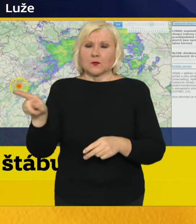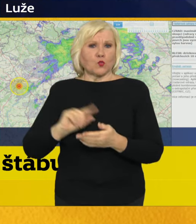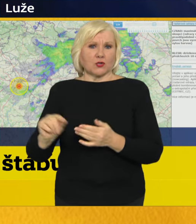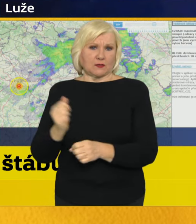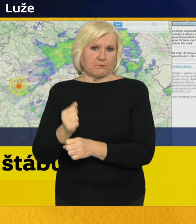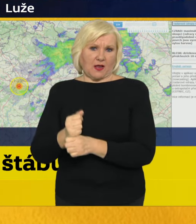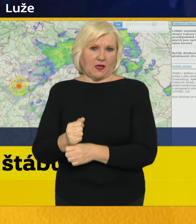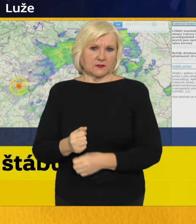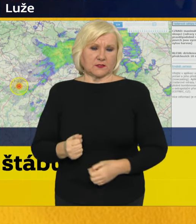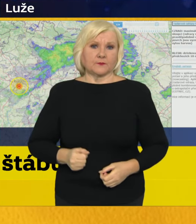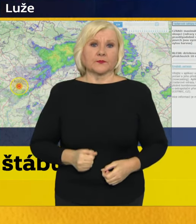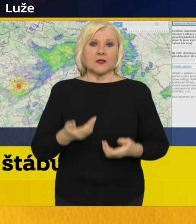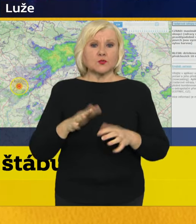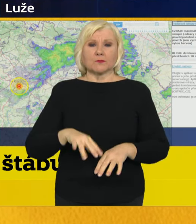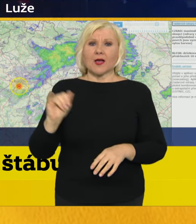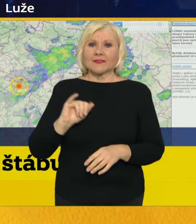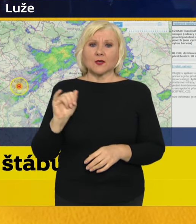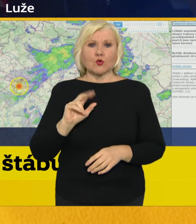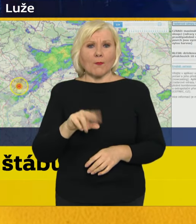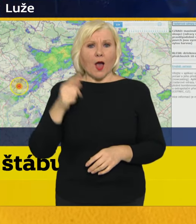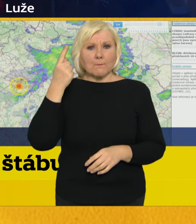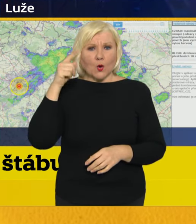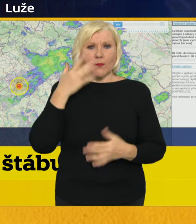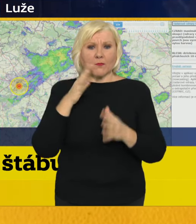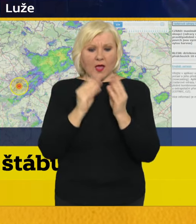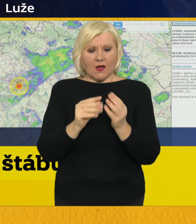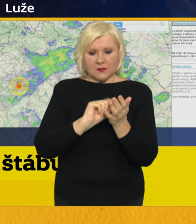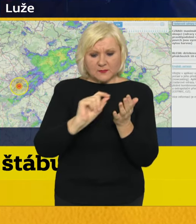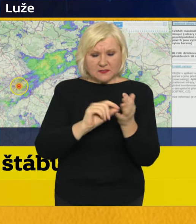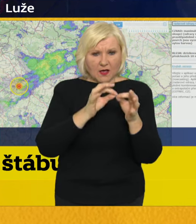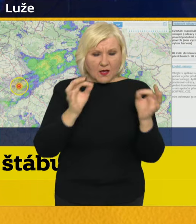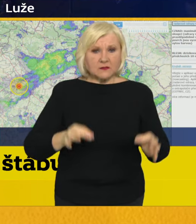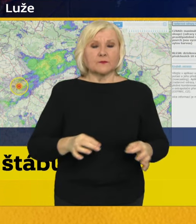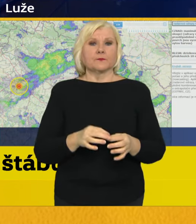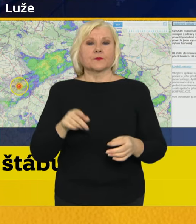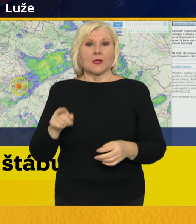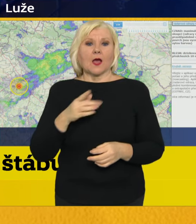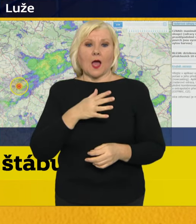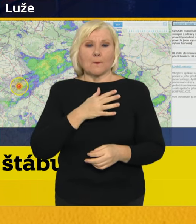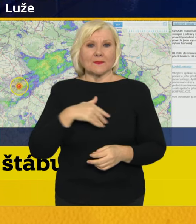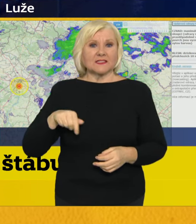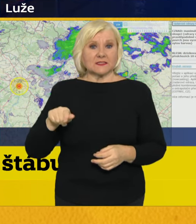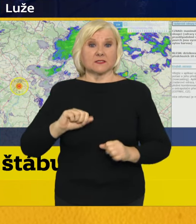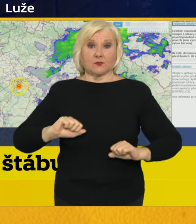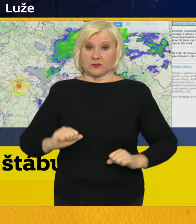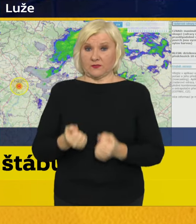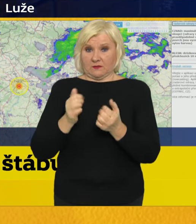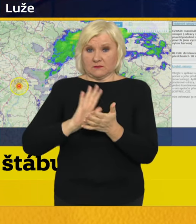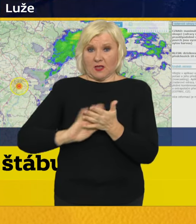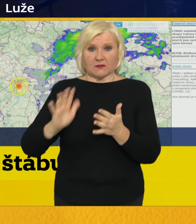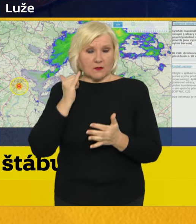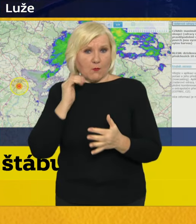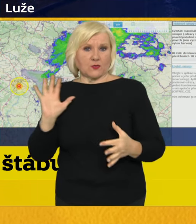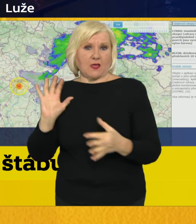kdokoliv měl problém s vyplněním, ministerstvo zřídilo i bezplatnou telefonní